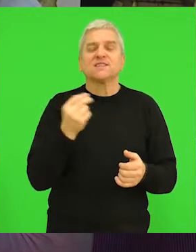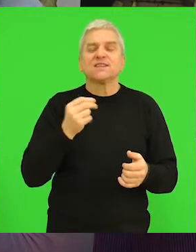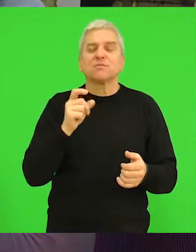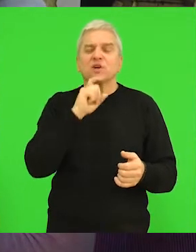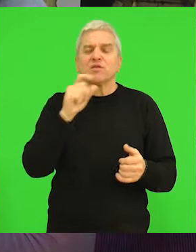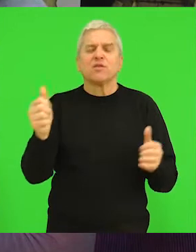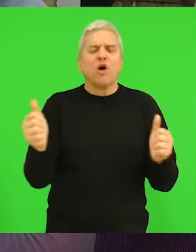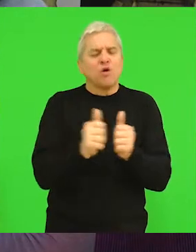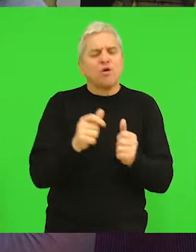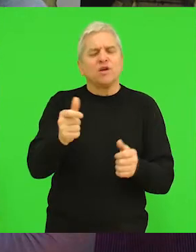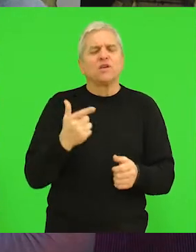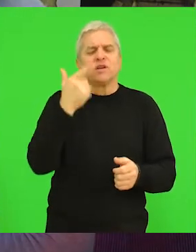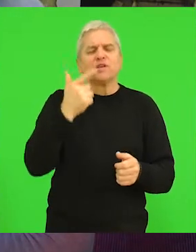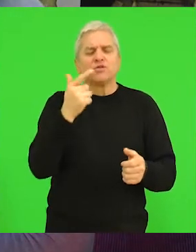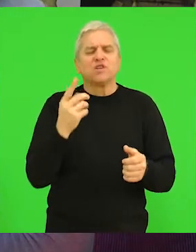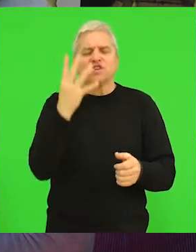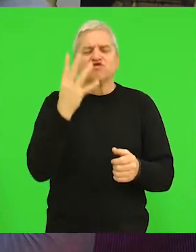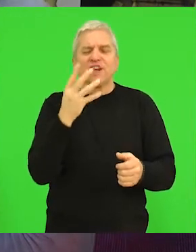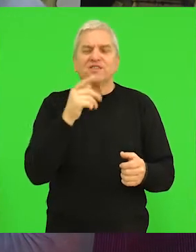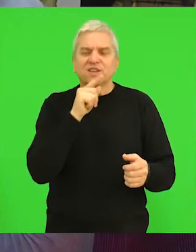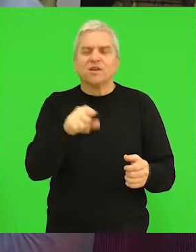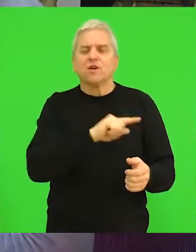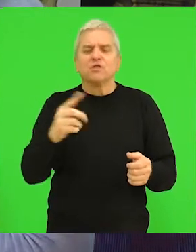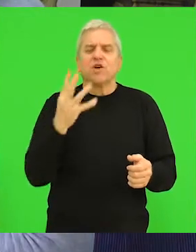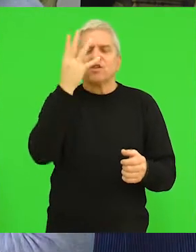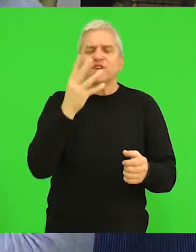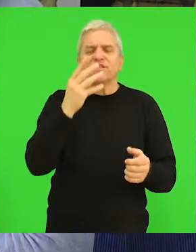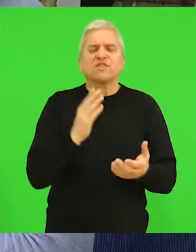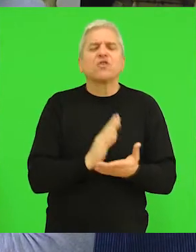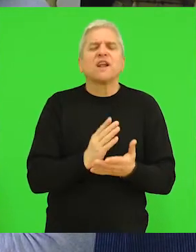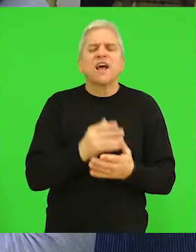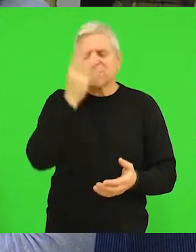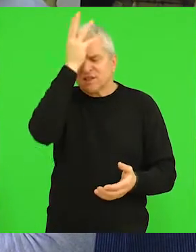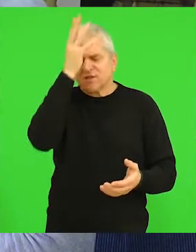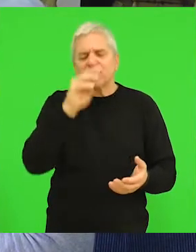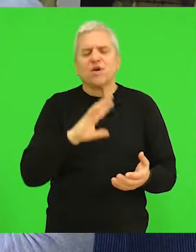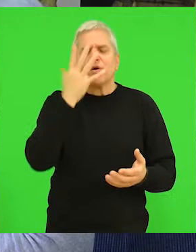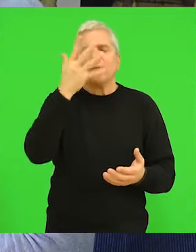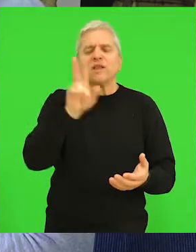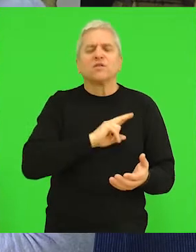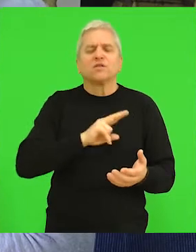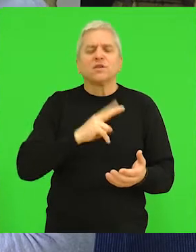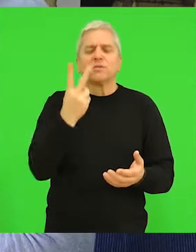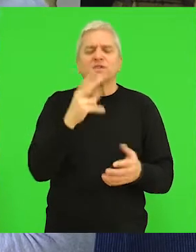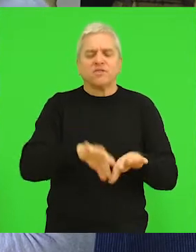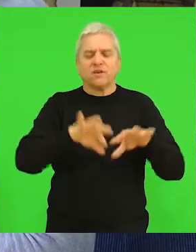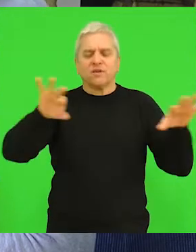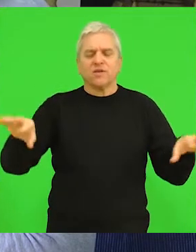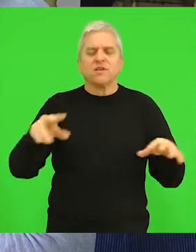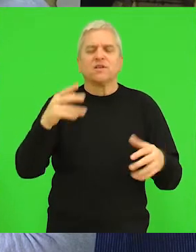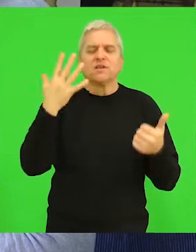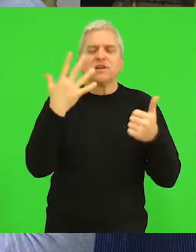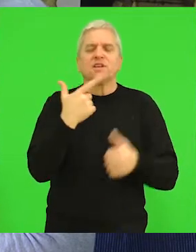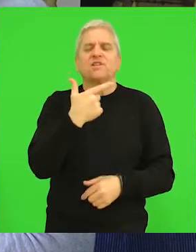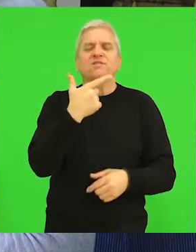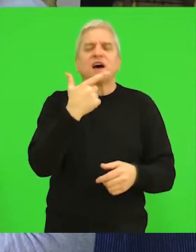nastavnom jeziku kombinovano drugi i četvrti, znači do četvrtog razreda kombinovano, u petom razredom mi ćemo imati dva učenika